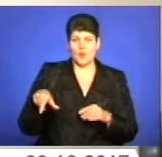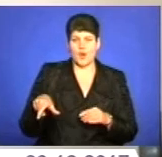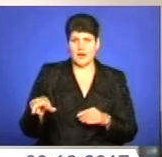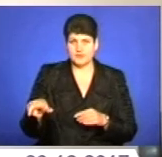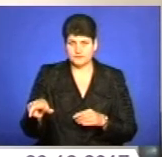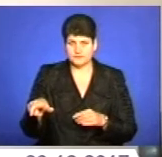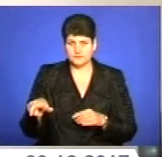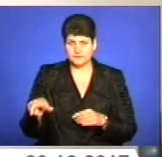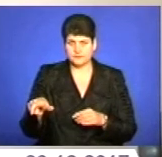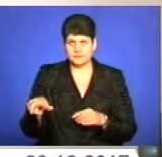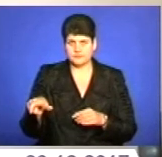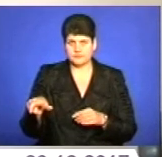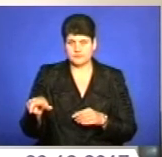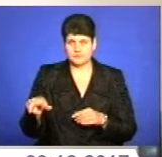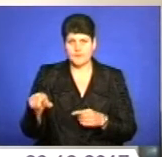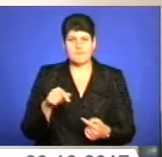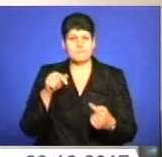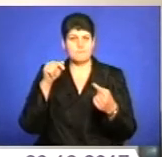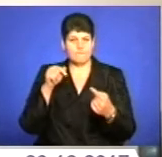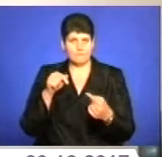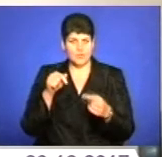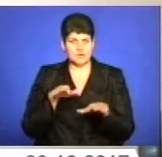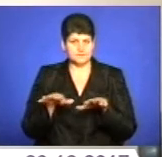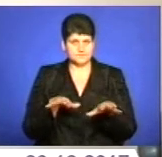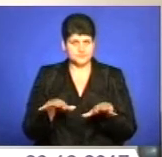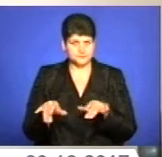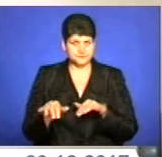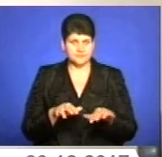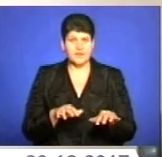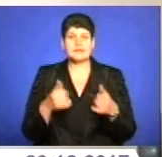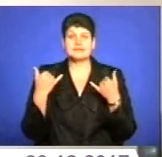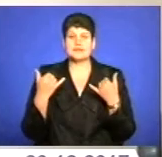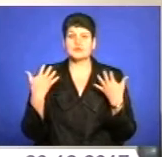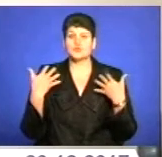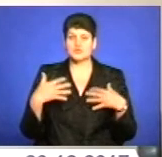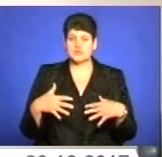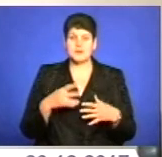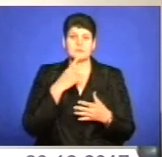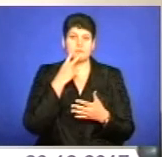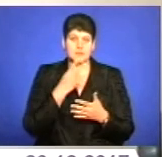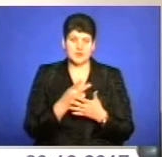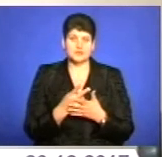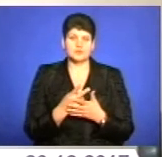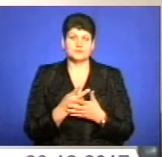протиожеледними засобами. Так що зараз вже бачимо,